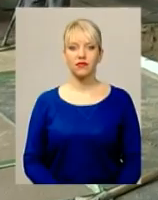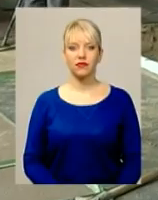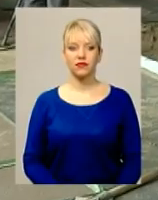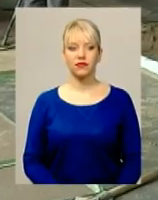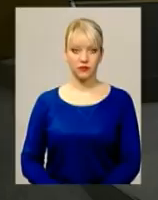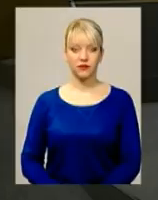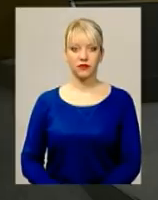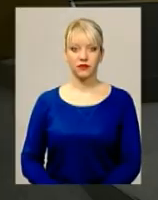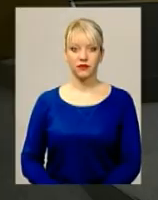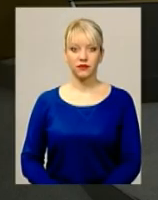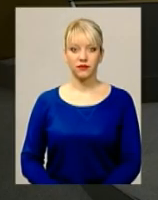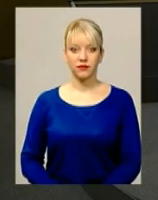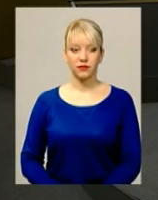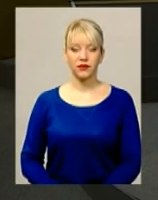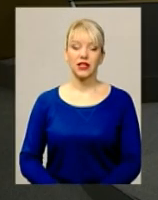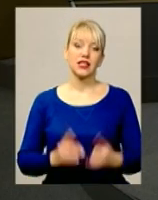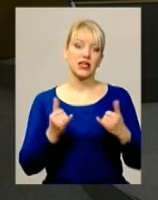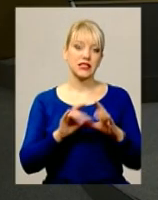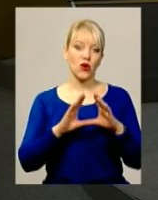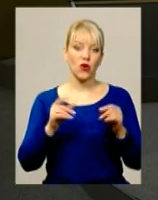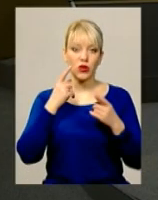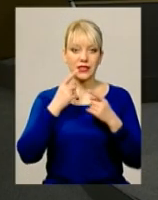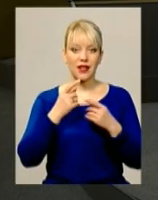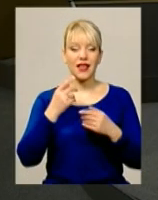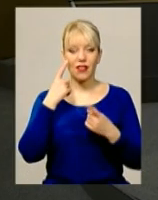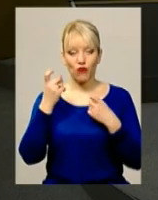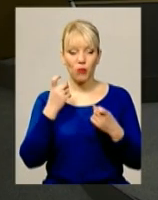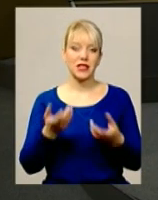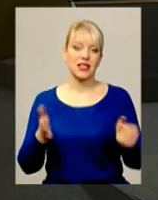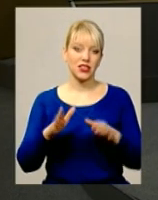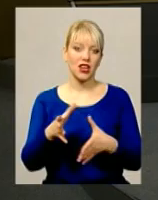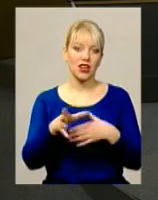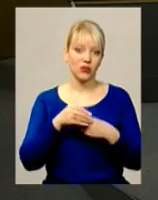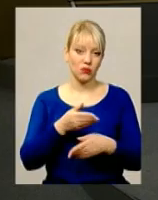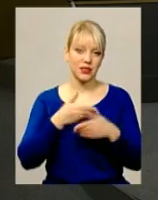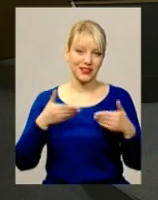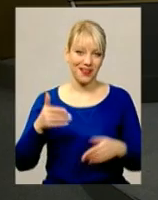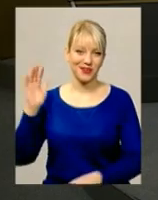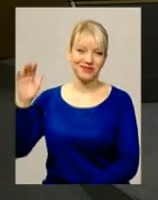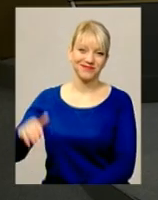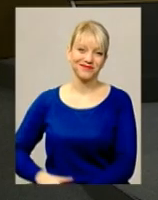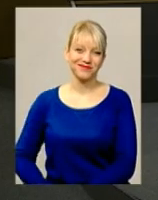-Центр. Наразі це остання інформація. Залишайтеся разом із Поділля-Центр.